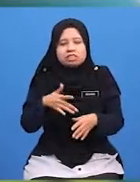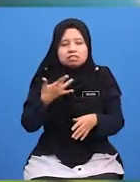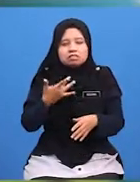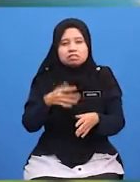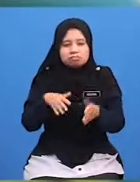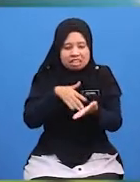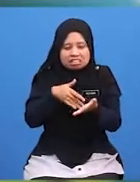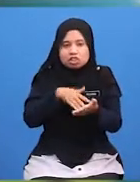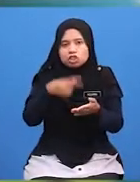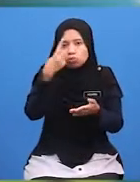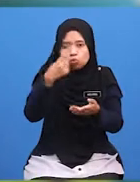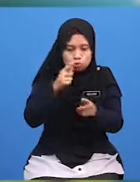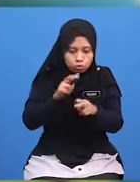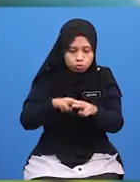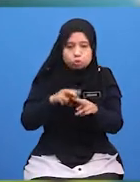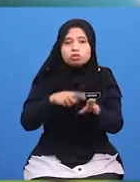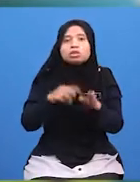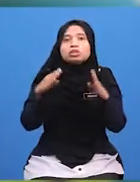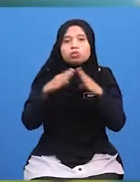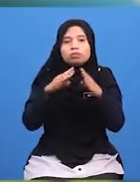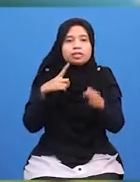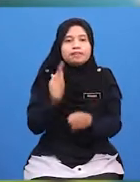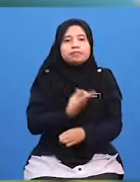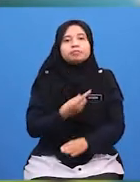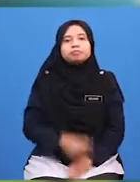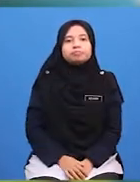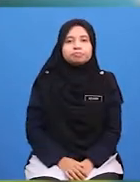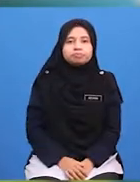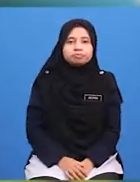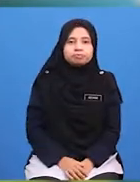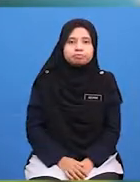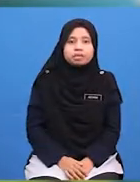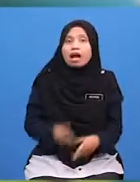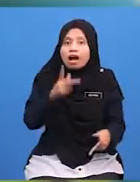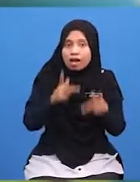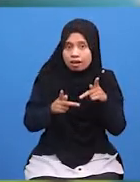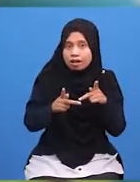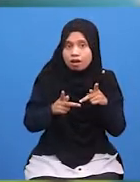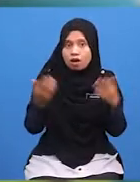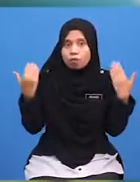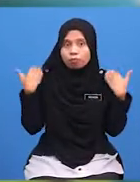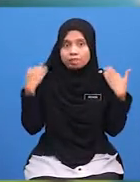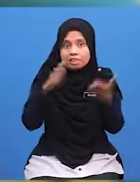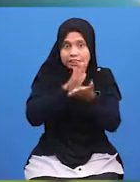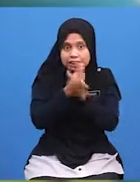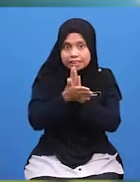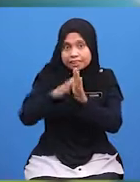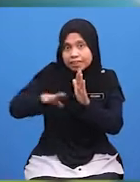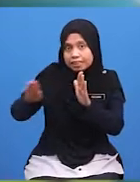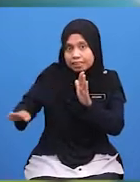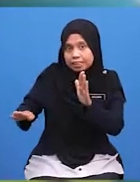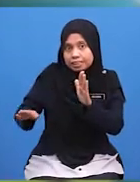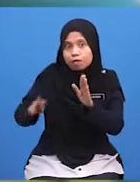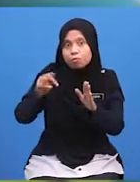Selesa Untuk Terus Kekal Berada Di rumah Sebegitu Sekiranya Berlaku Situasi Adik